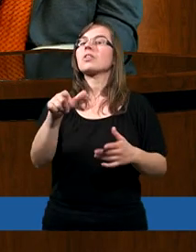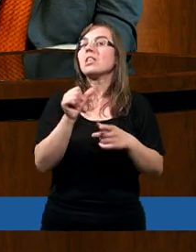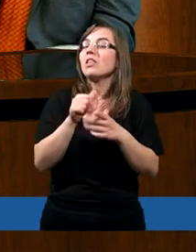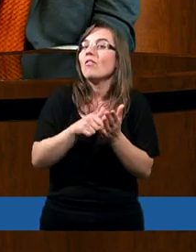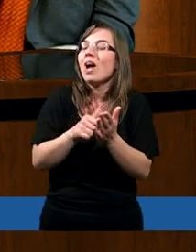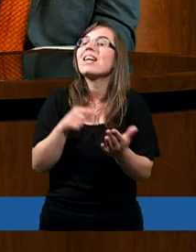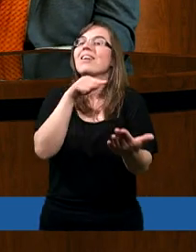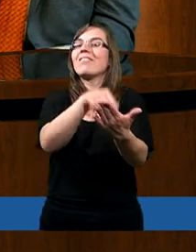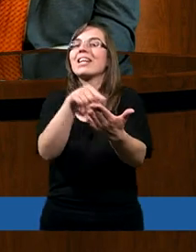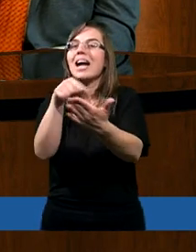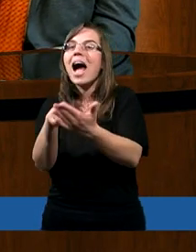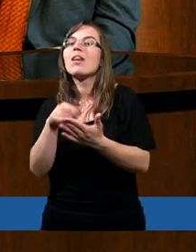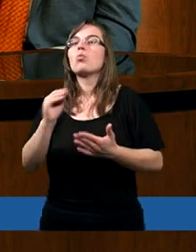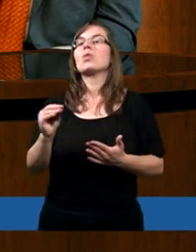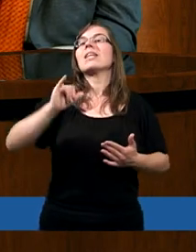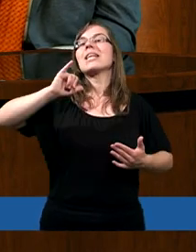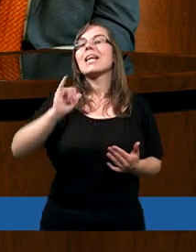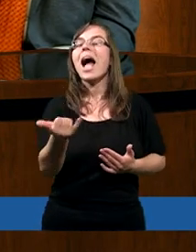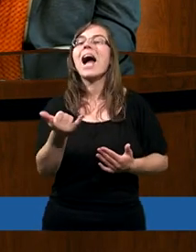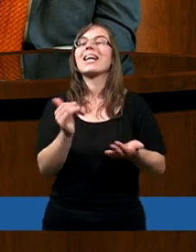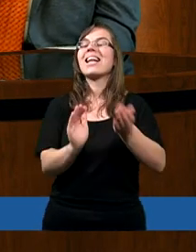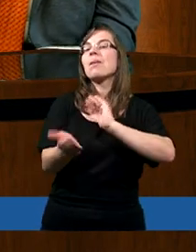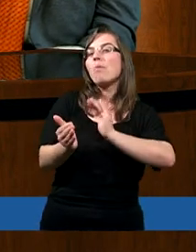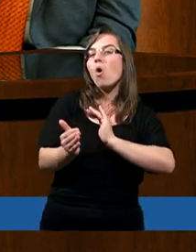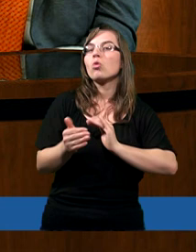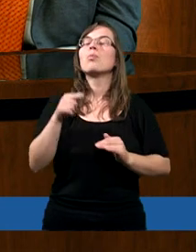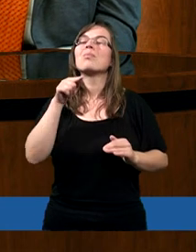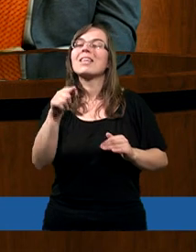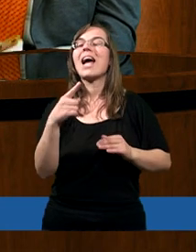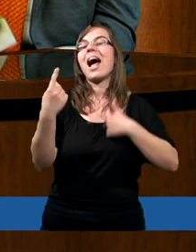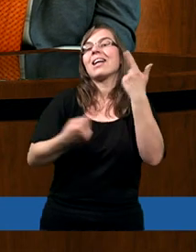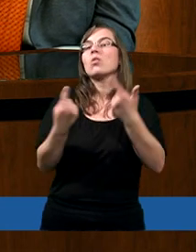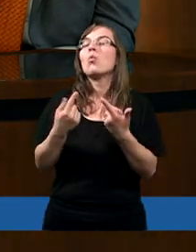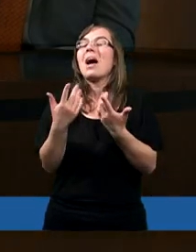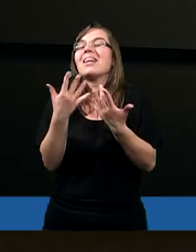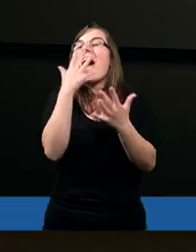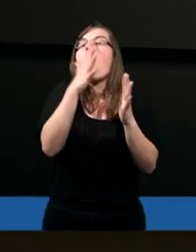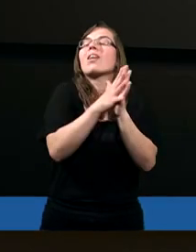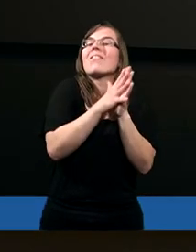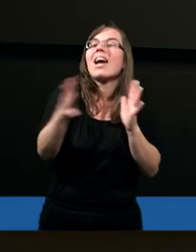bo właśnie pokazują, w jaki sposób Chrystus miał przyjść na świat,